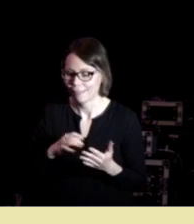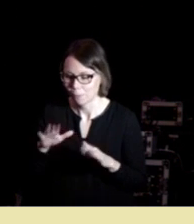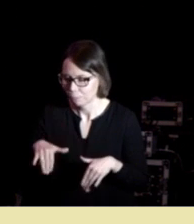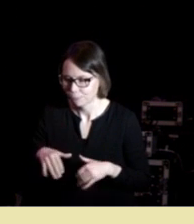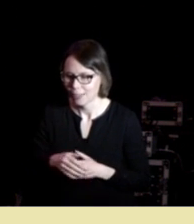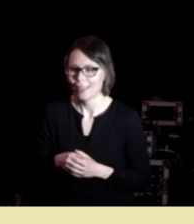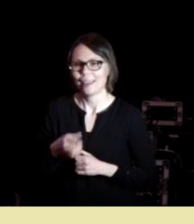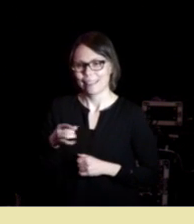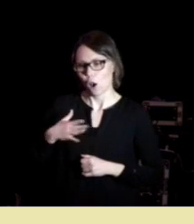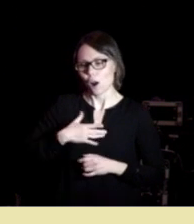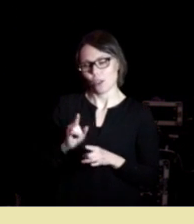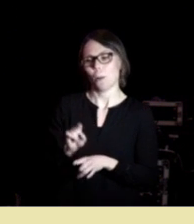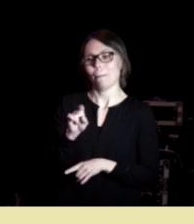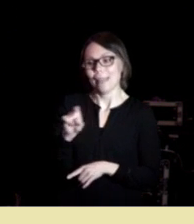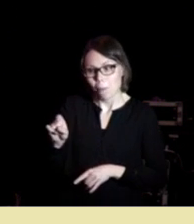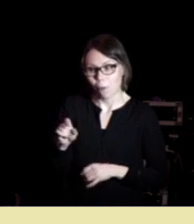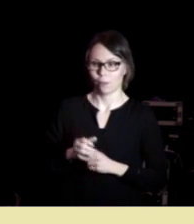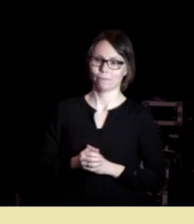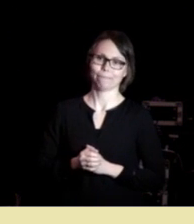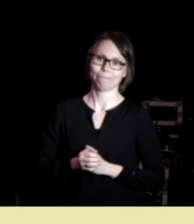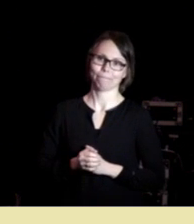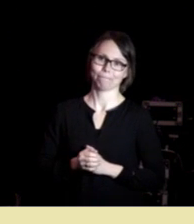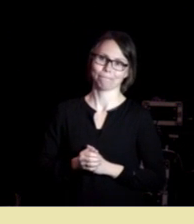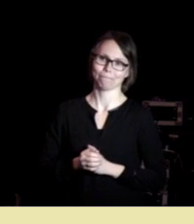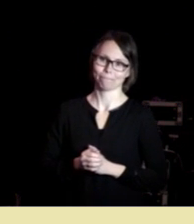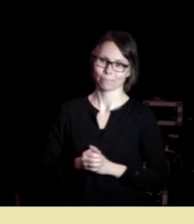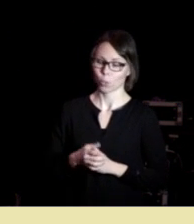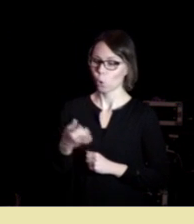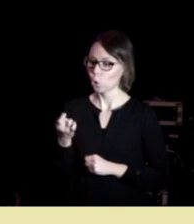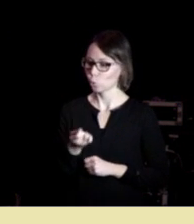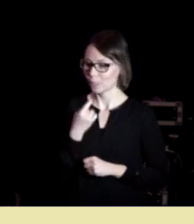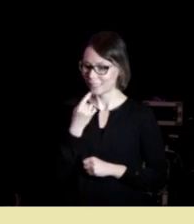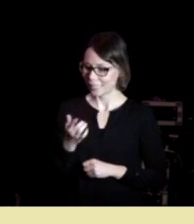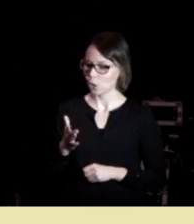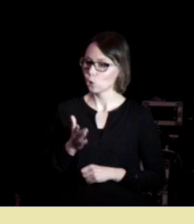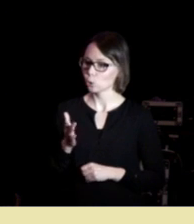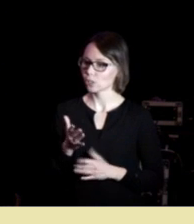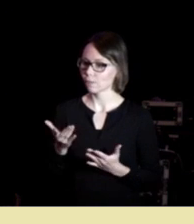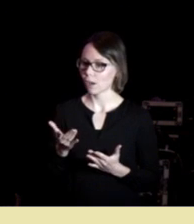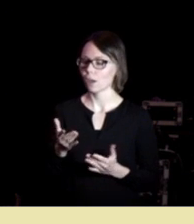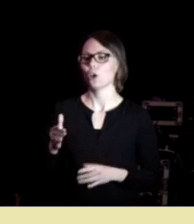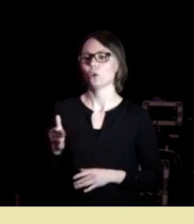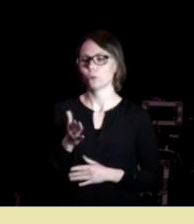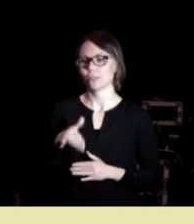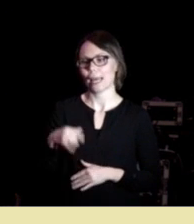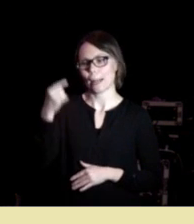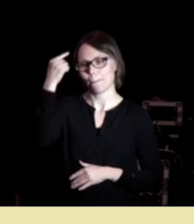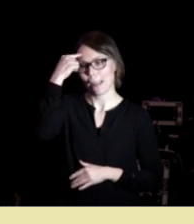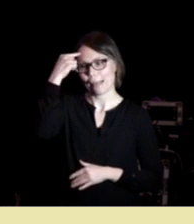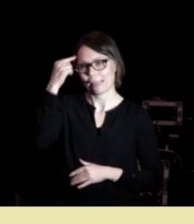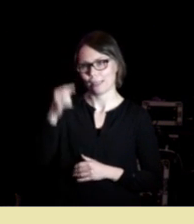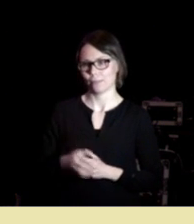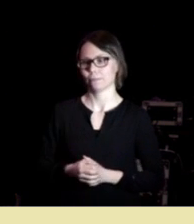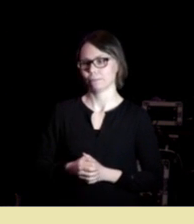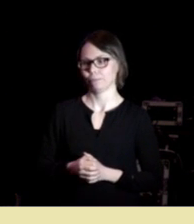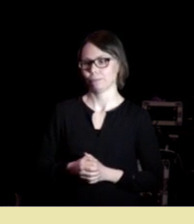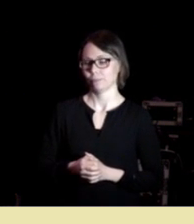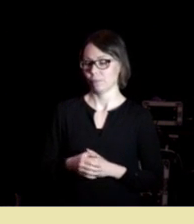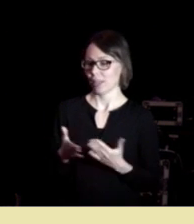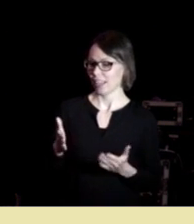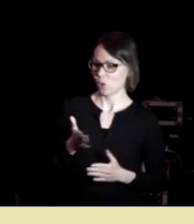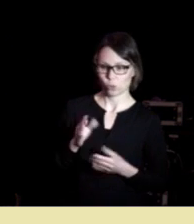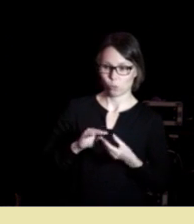har det som et tema. Og noen vil si luksus er mening. så det er vel ikke